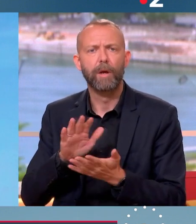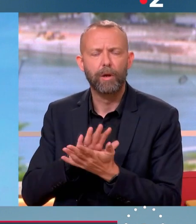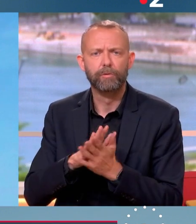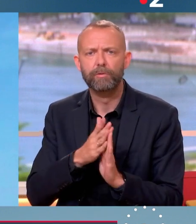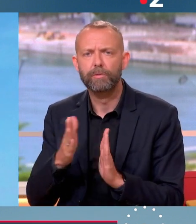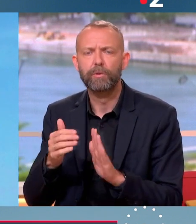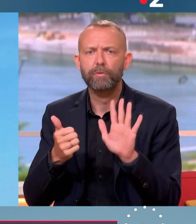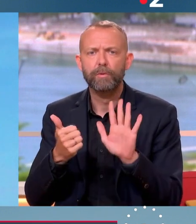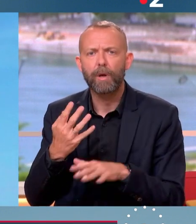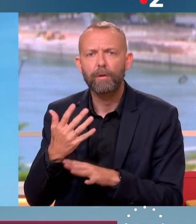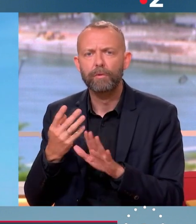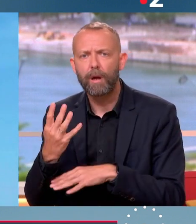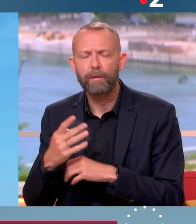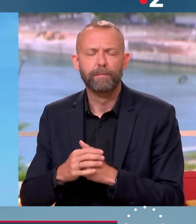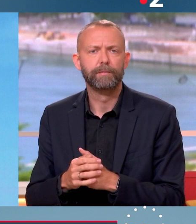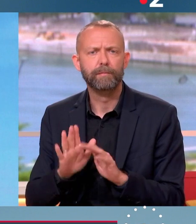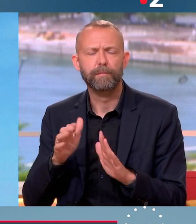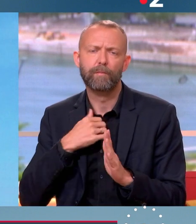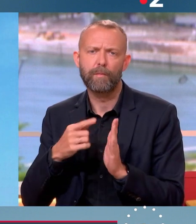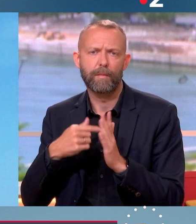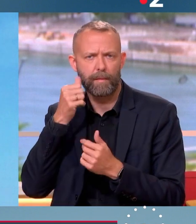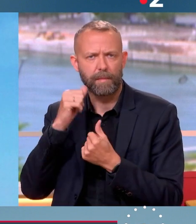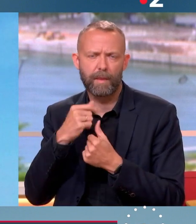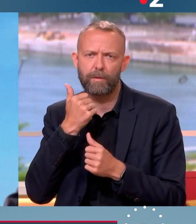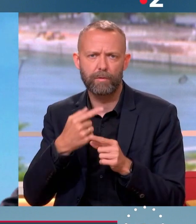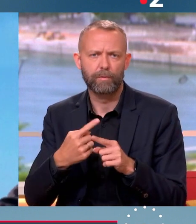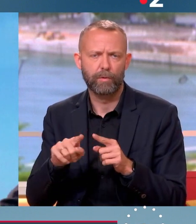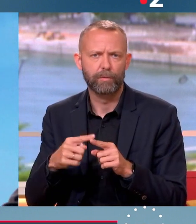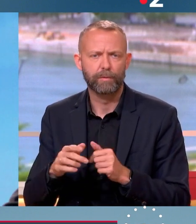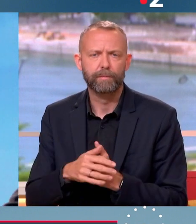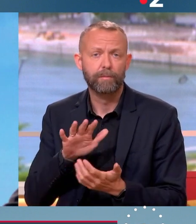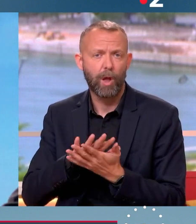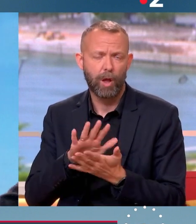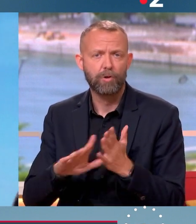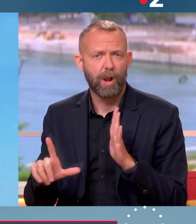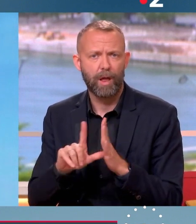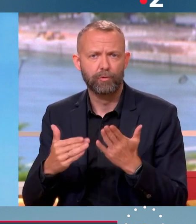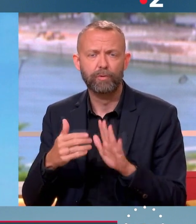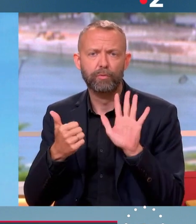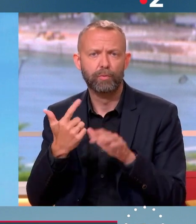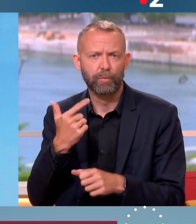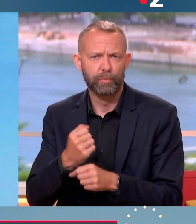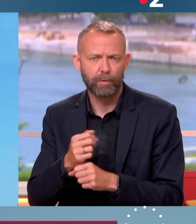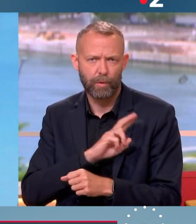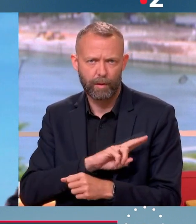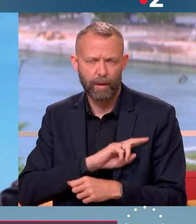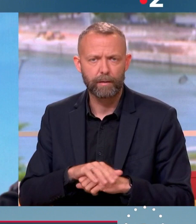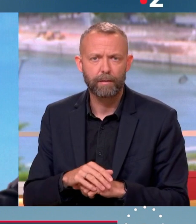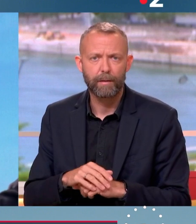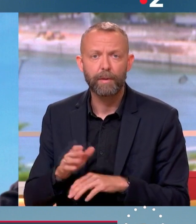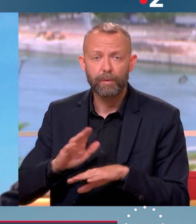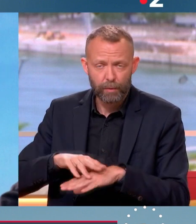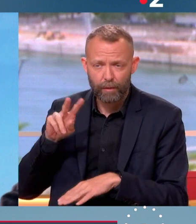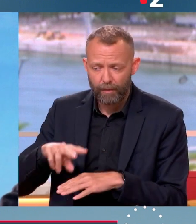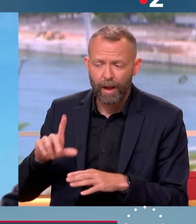'est chose qui doit rentrer dans les esprits. je vais juste rappeler quelque chose. L'âge légal de départ à la retraite, aujourd'hui, c'est 62 ans. La réalité du